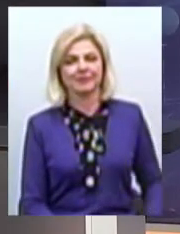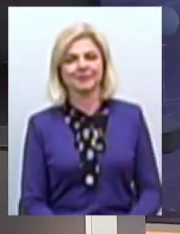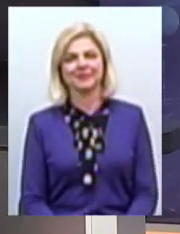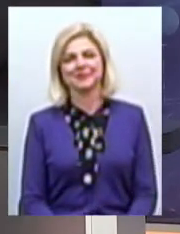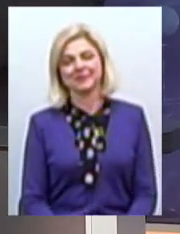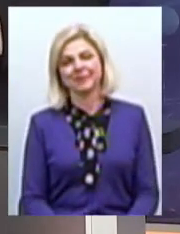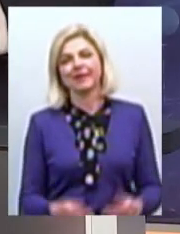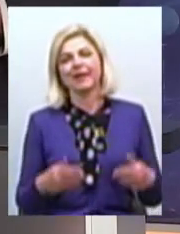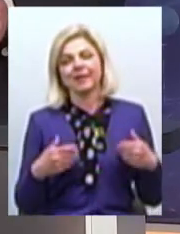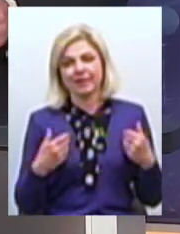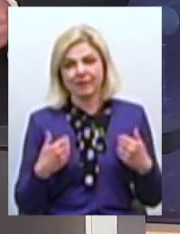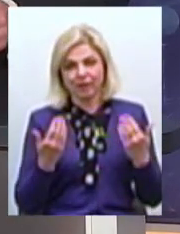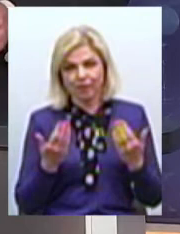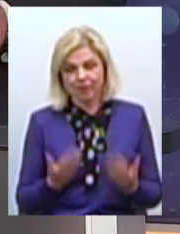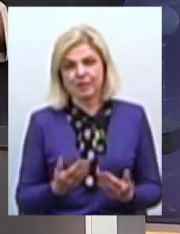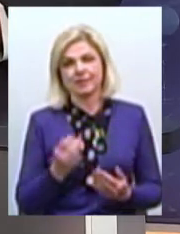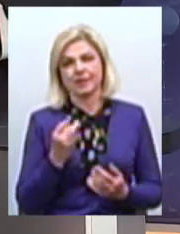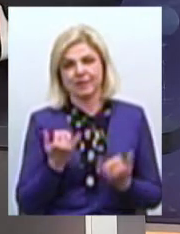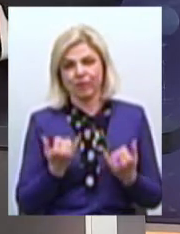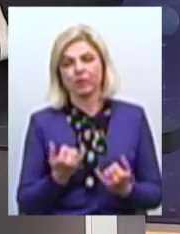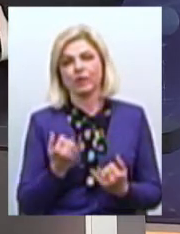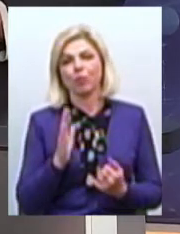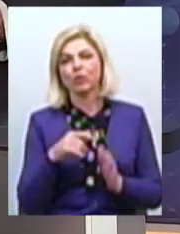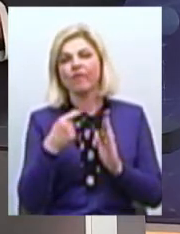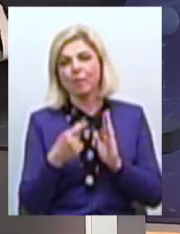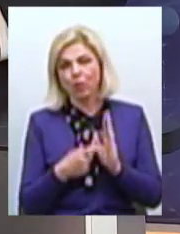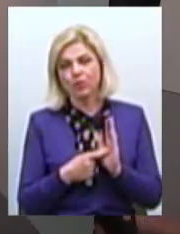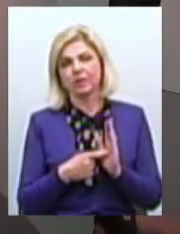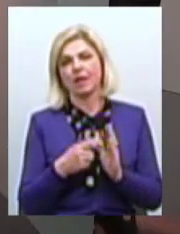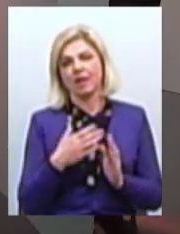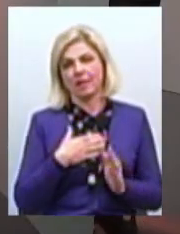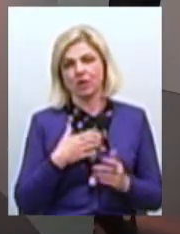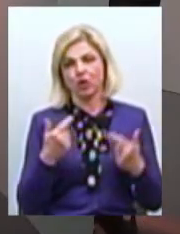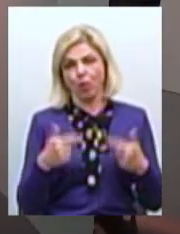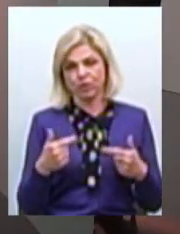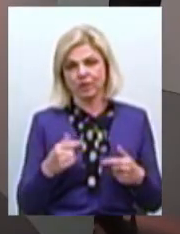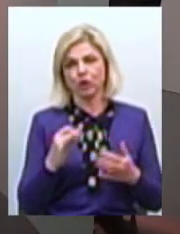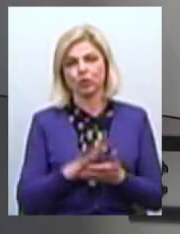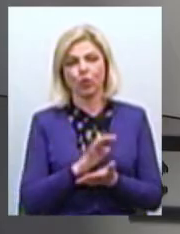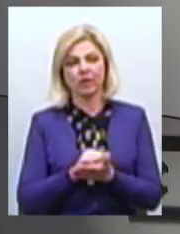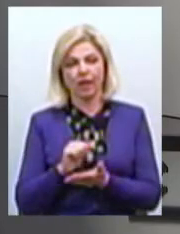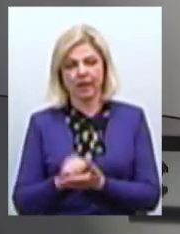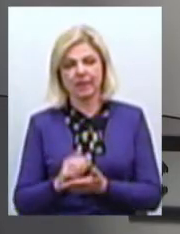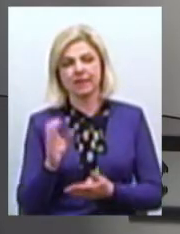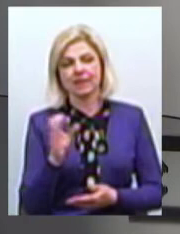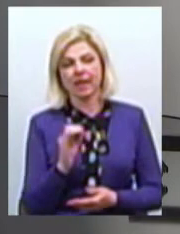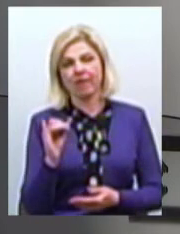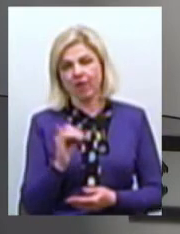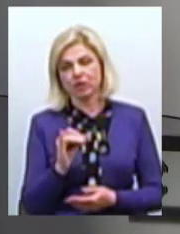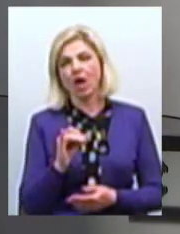вечора! Разом зі мною запитання гості ставитимуть журналісти та експерти Олена Івашко, «Власкор» газета «Урядовий кур'єр» Вітаю!